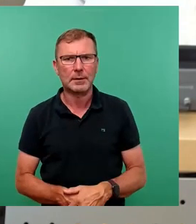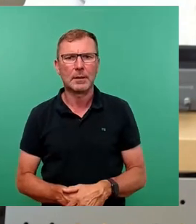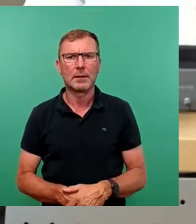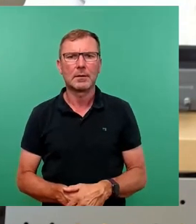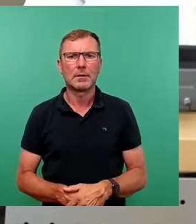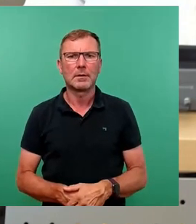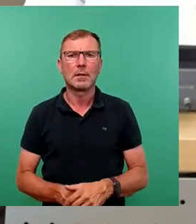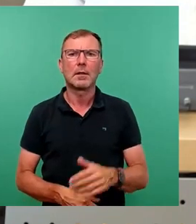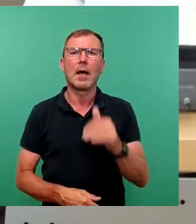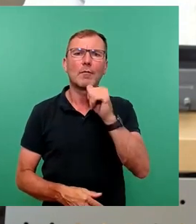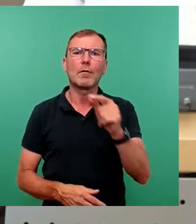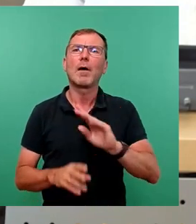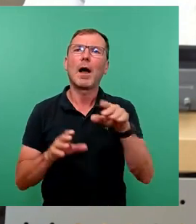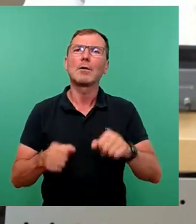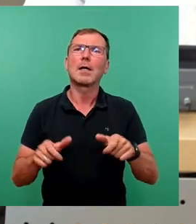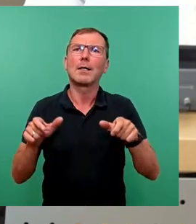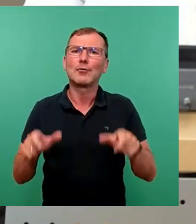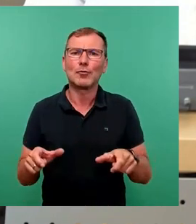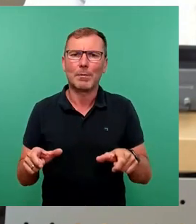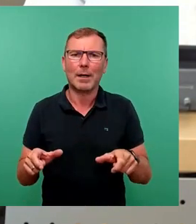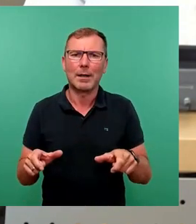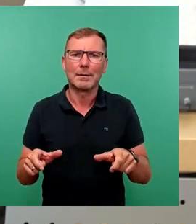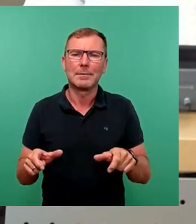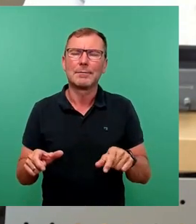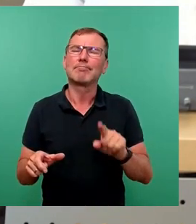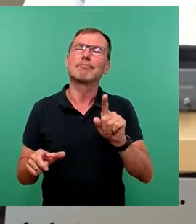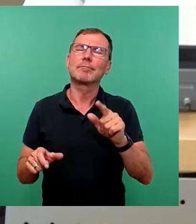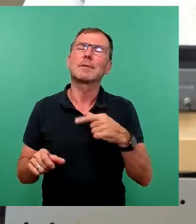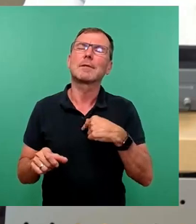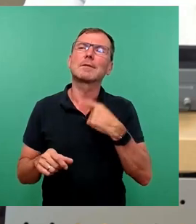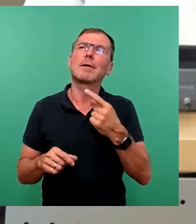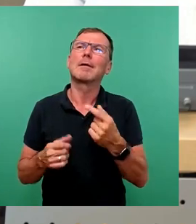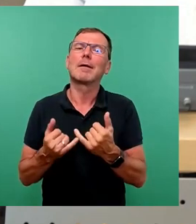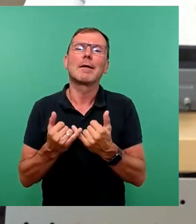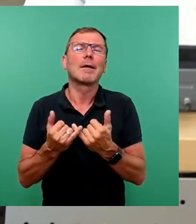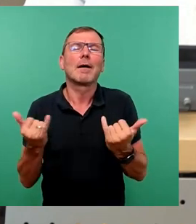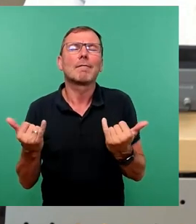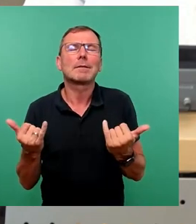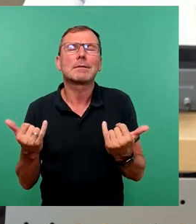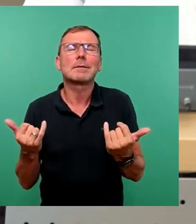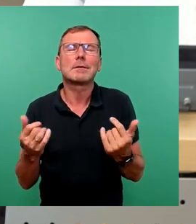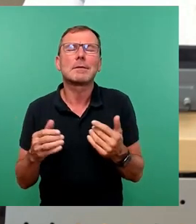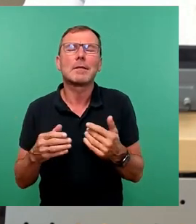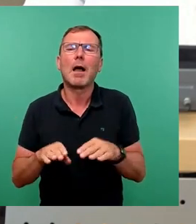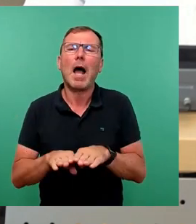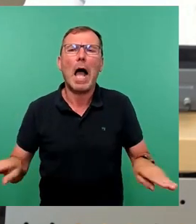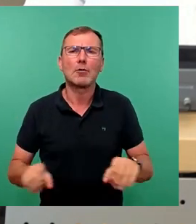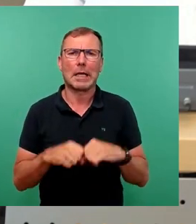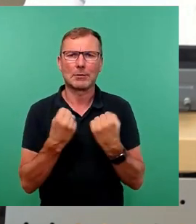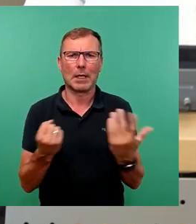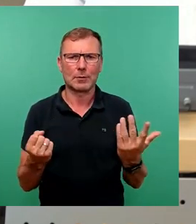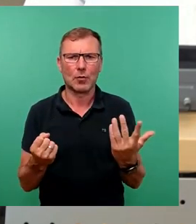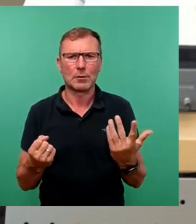aufgerufen ist die Haushaltssperre. Da muss man zunächst mal sagen, was ist die Ausgangslage? Also unsere